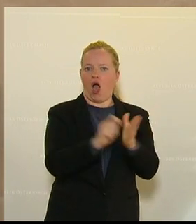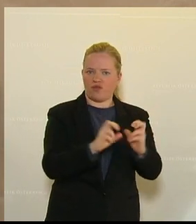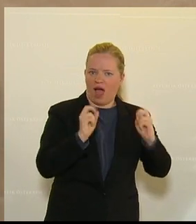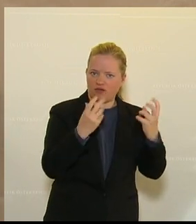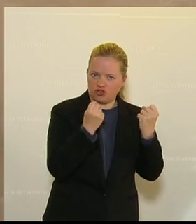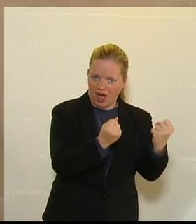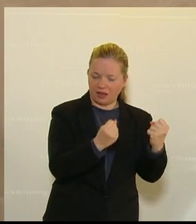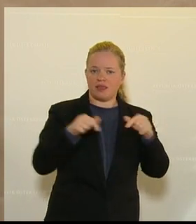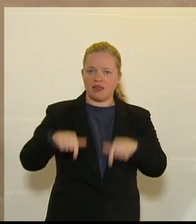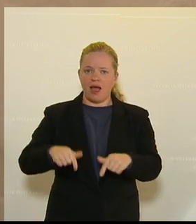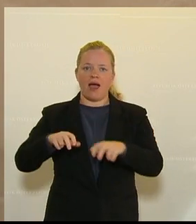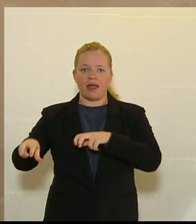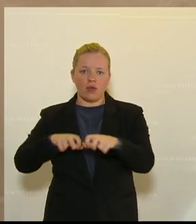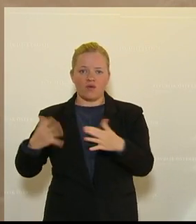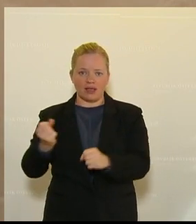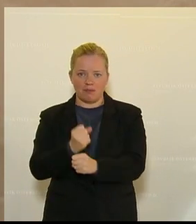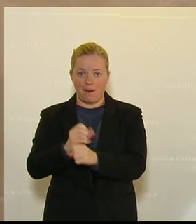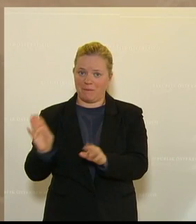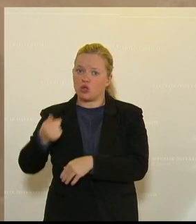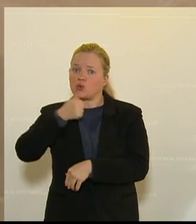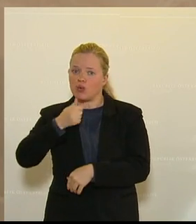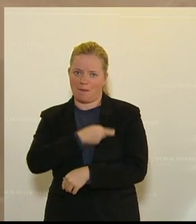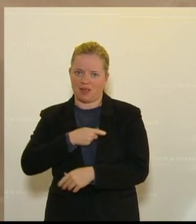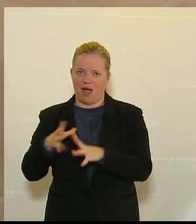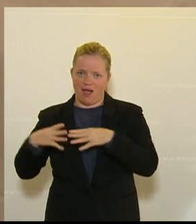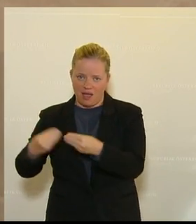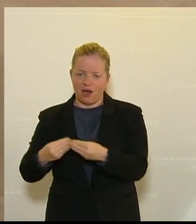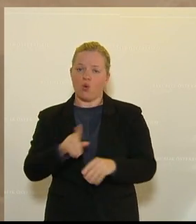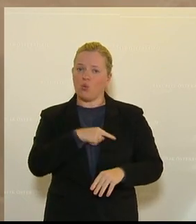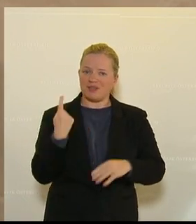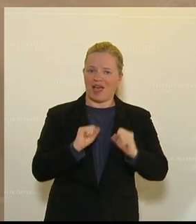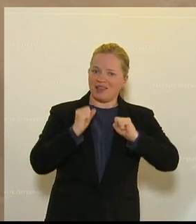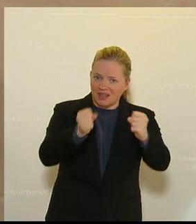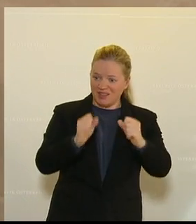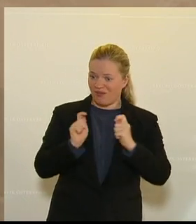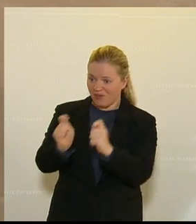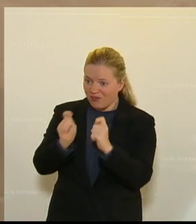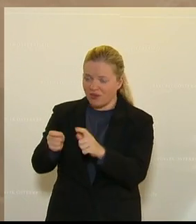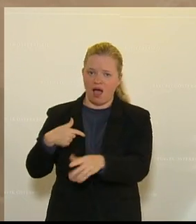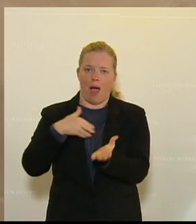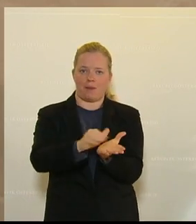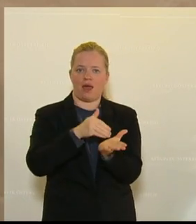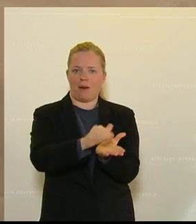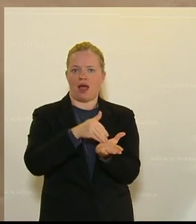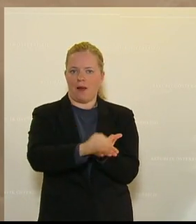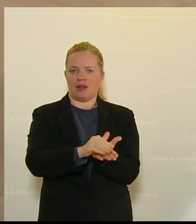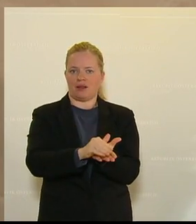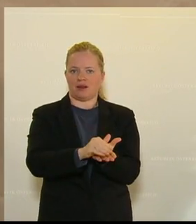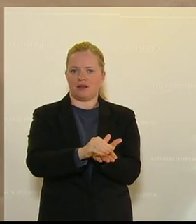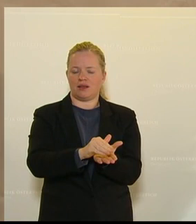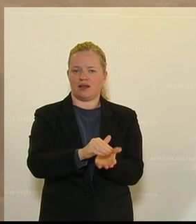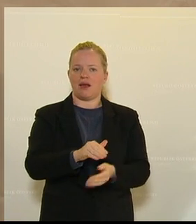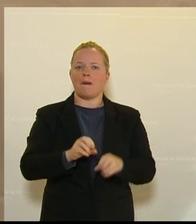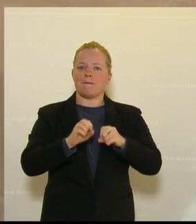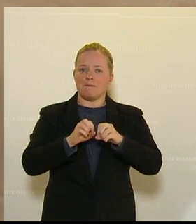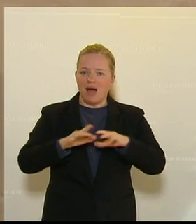Was macht Sie in der Regierung mithilfe der Grünen? Ihr lehnt diese Initiativen laufend ab, wissend, dass gerade über die